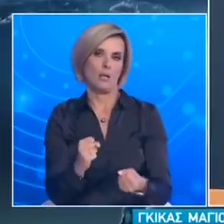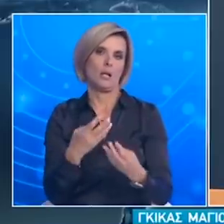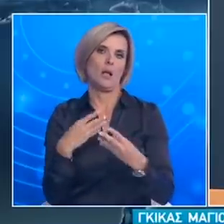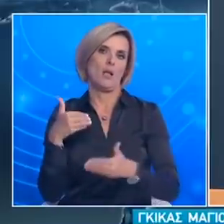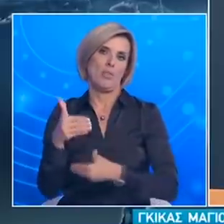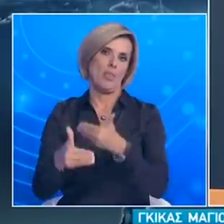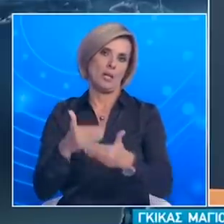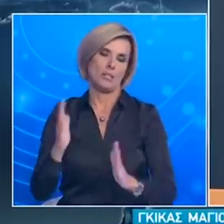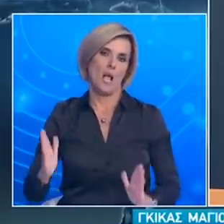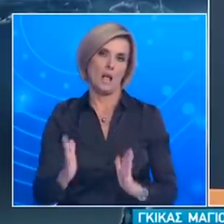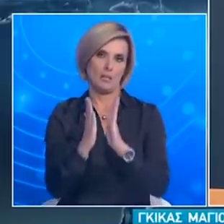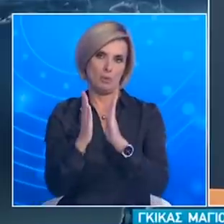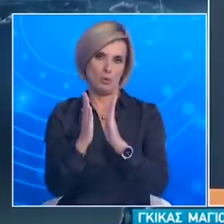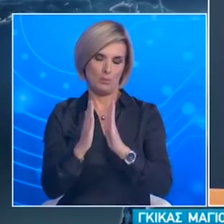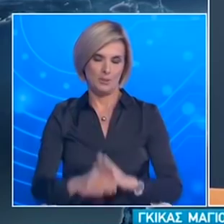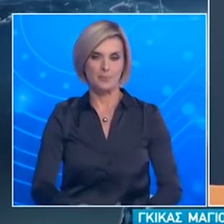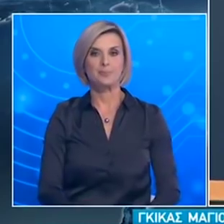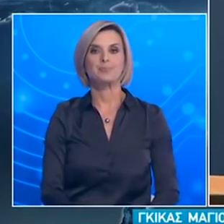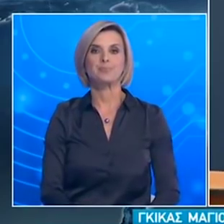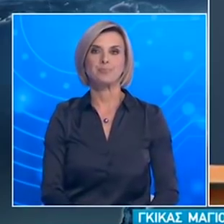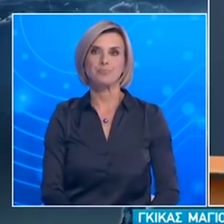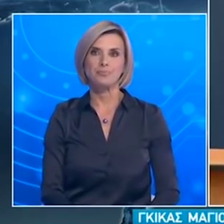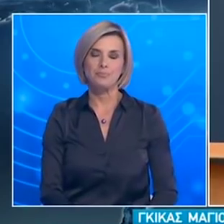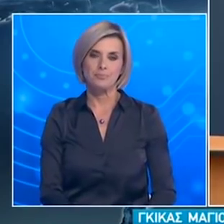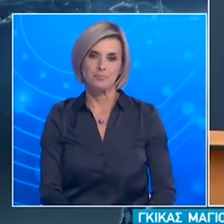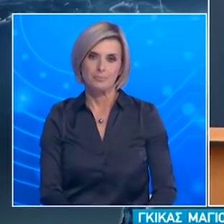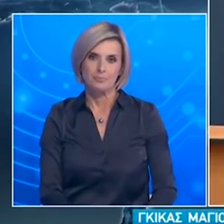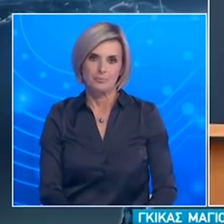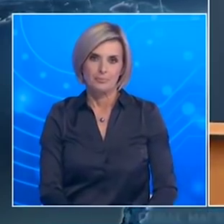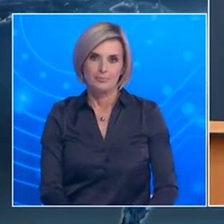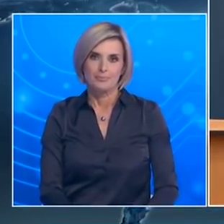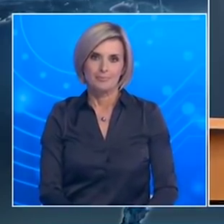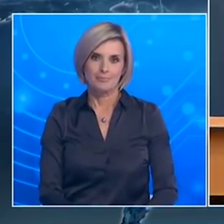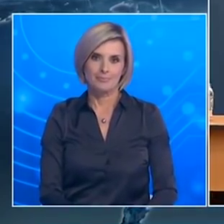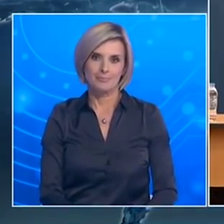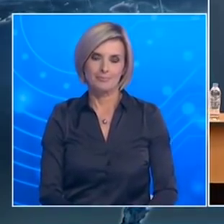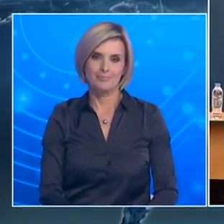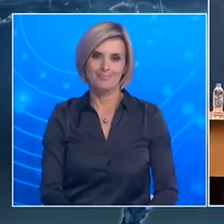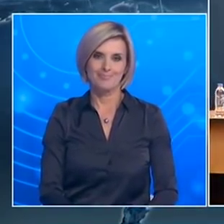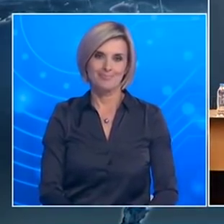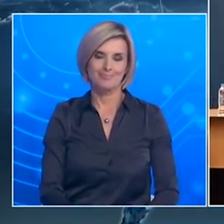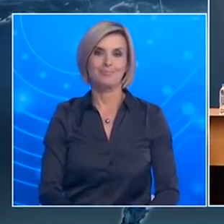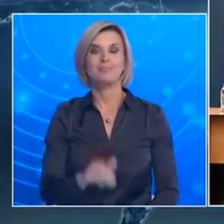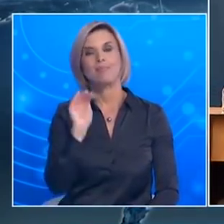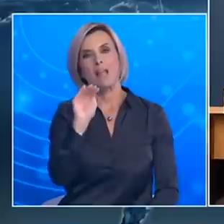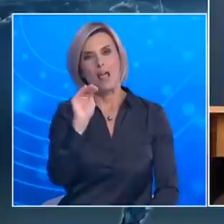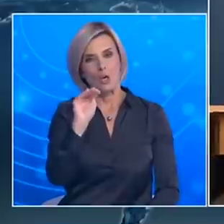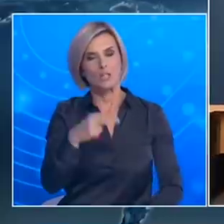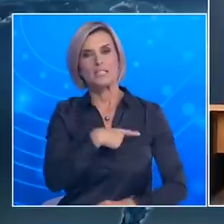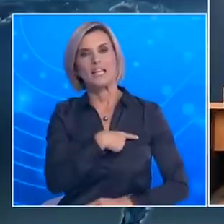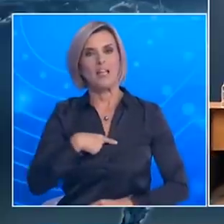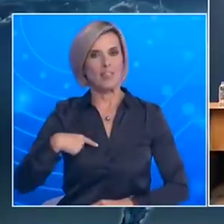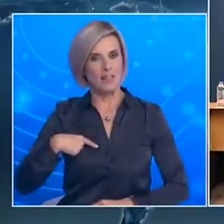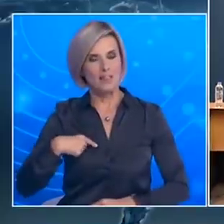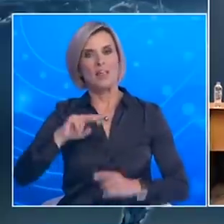Ο κ. Ξηδόπουλος από το Ζούγκ Λατζέαρ Καλησπέρα σας, μια ερώτηση προς τον κύριο καθηγητή και μια προς τον κύριο ευφυπουργό, τον αγαπητό τον